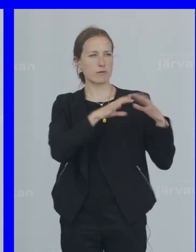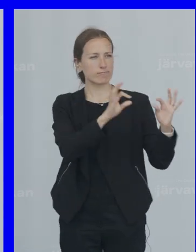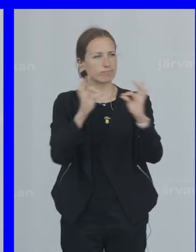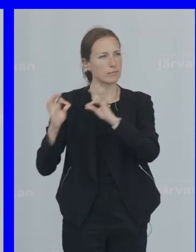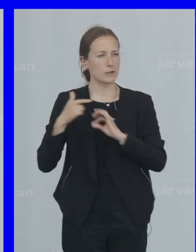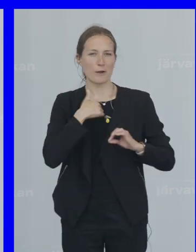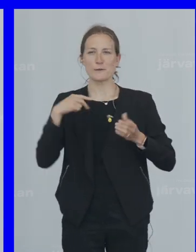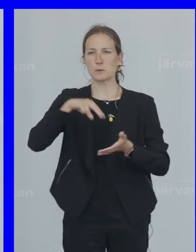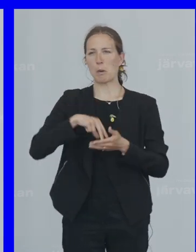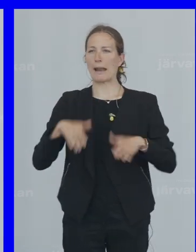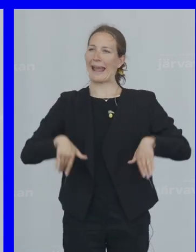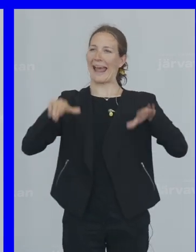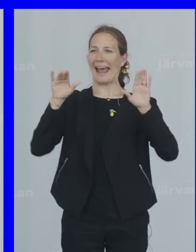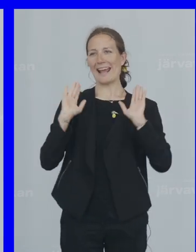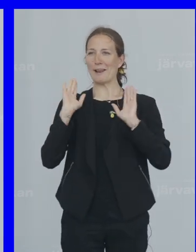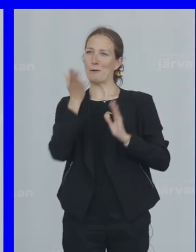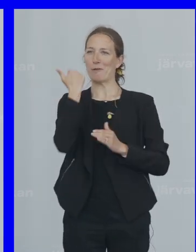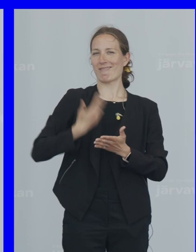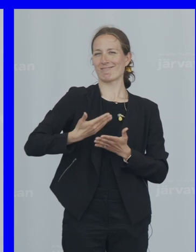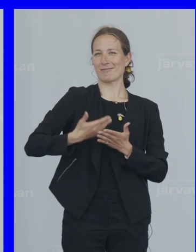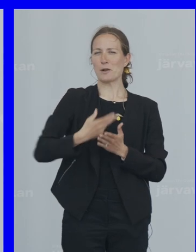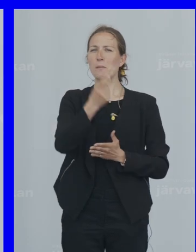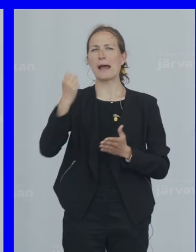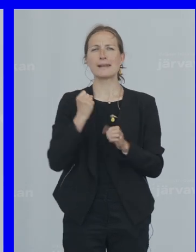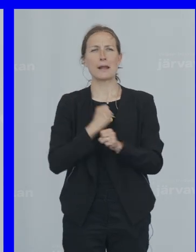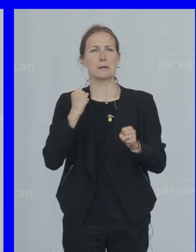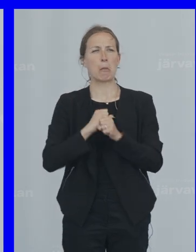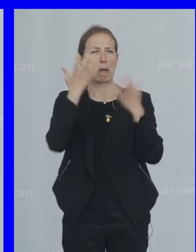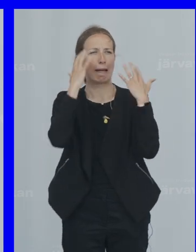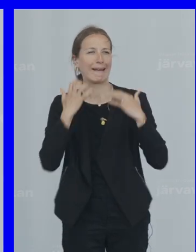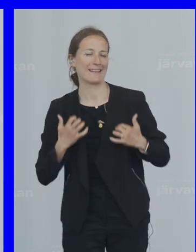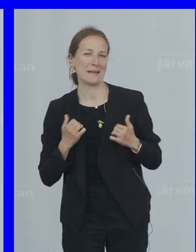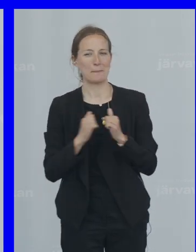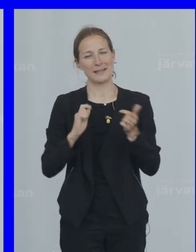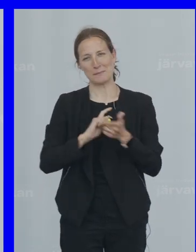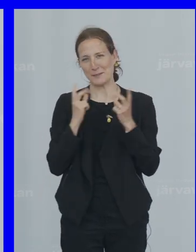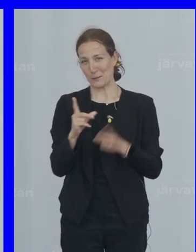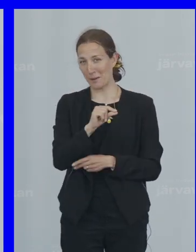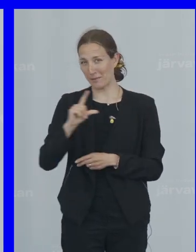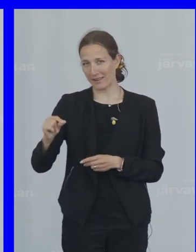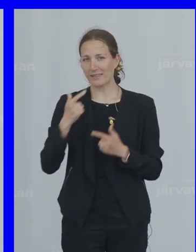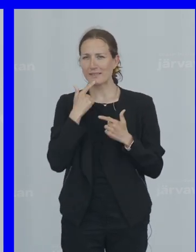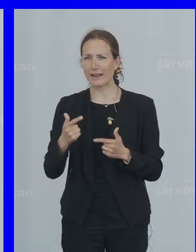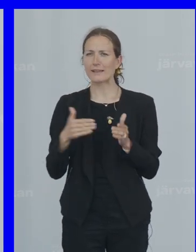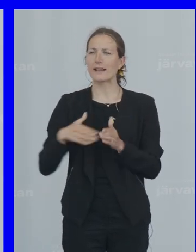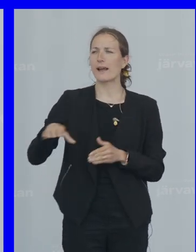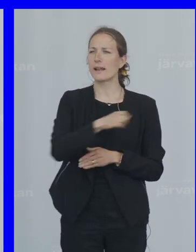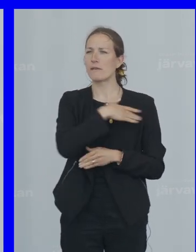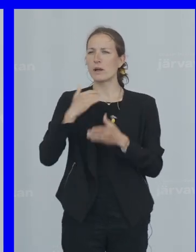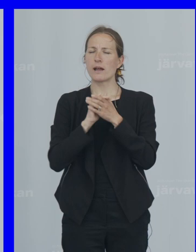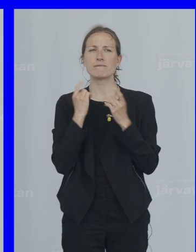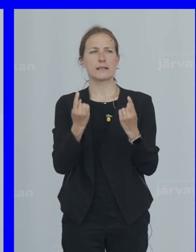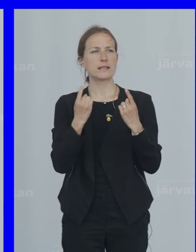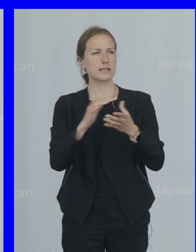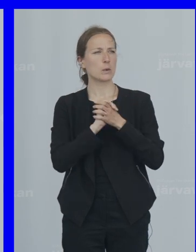äran i rampljuset och hålla tal medan alla jobbar hårt. Så är det ibland. Och tack till alla våra fantastiska kollegor från polisen